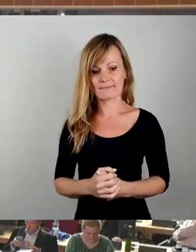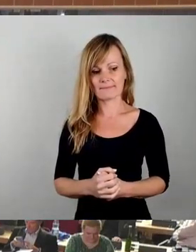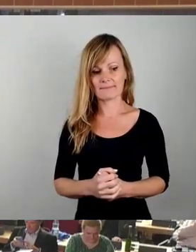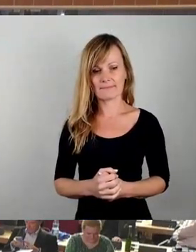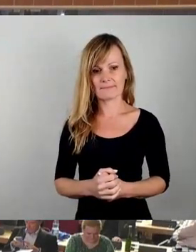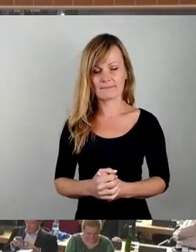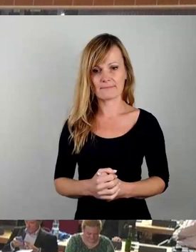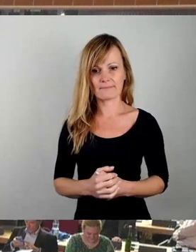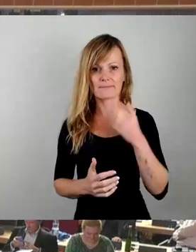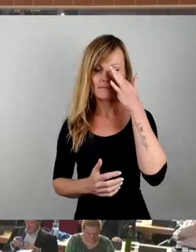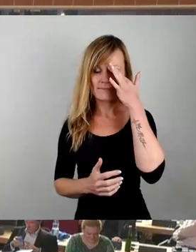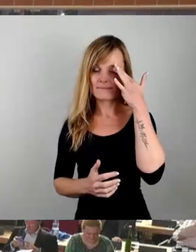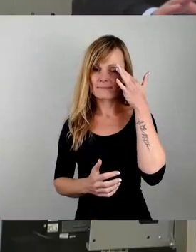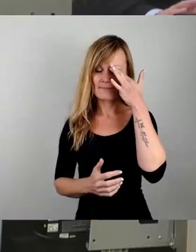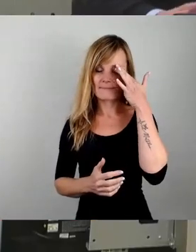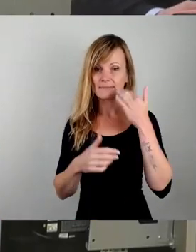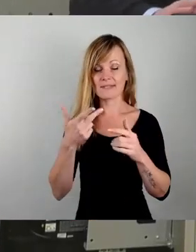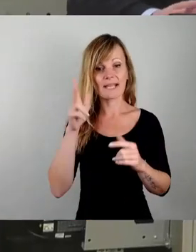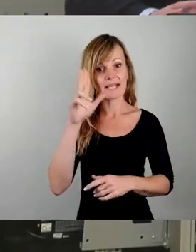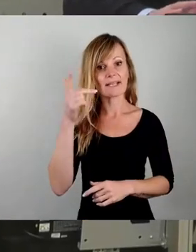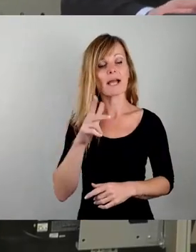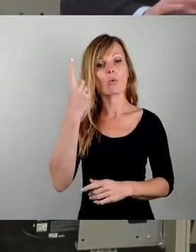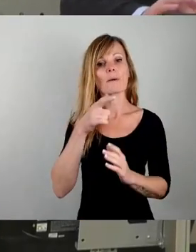Sehr geehrter Herr Oberbürgermeister, liebe Kolleginnen und Kollegen,